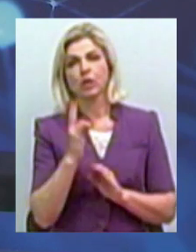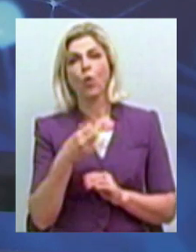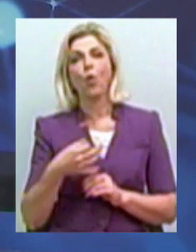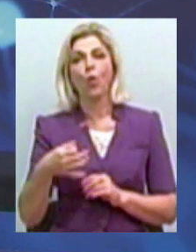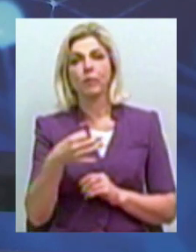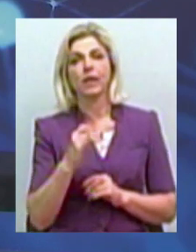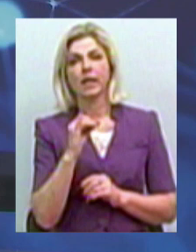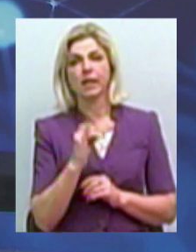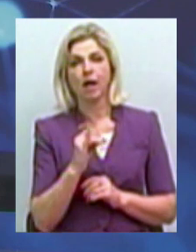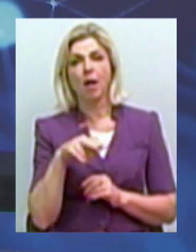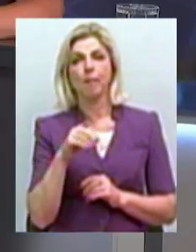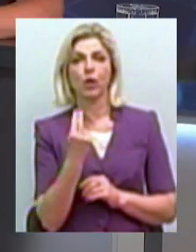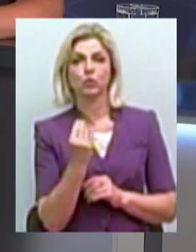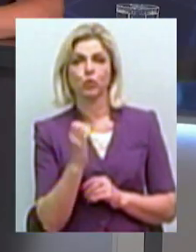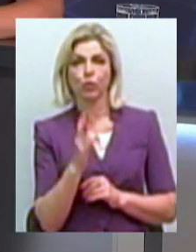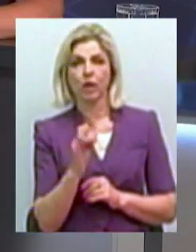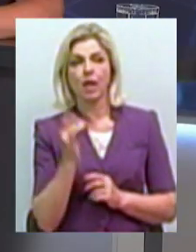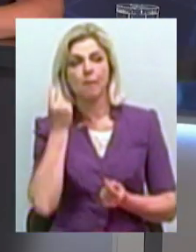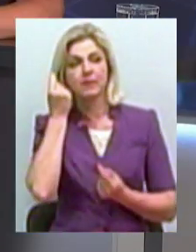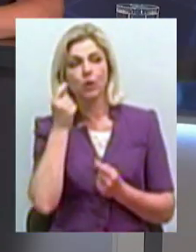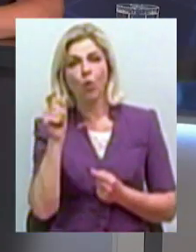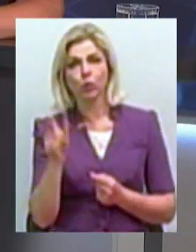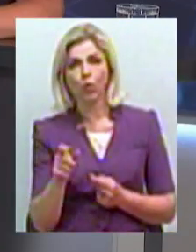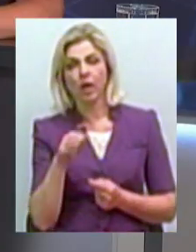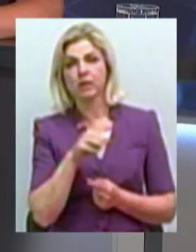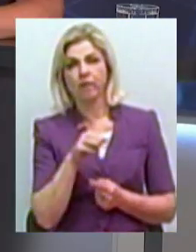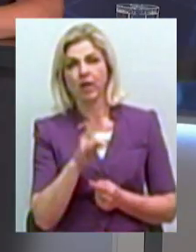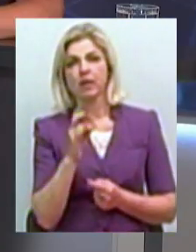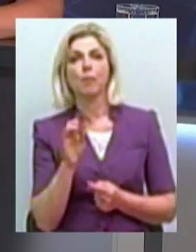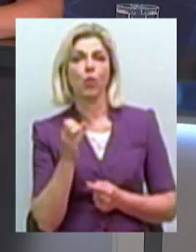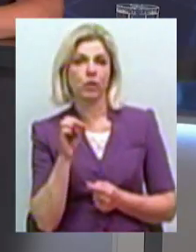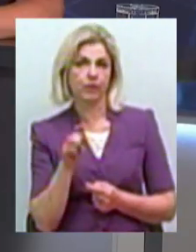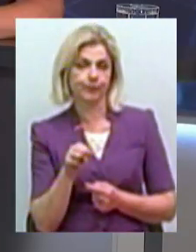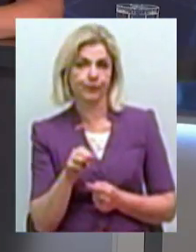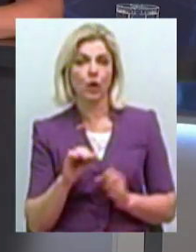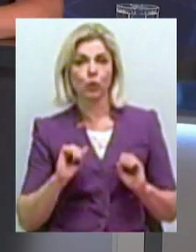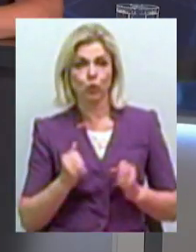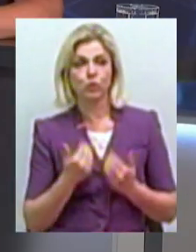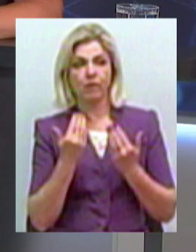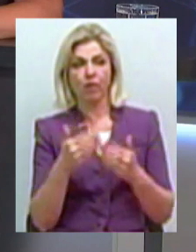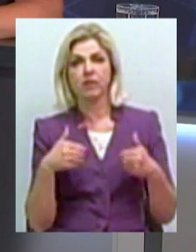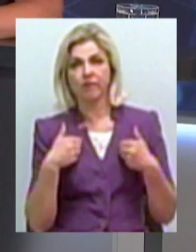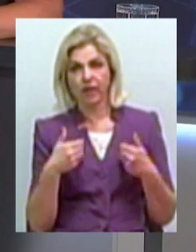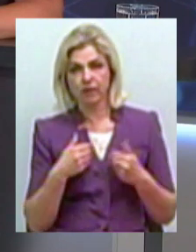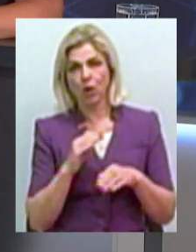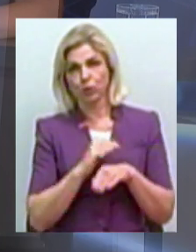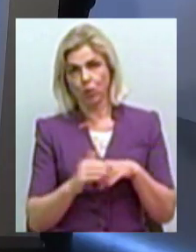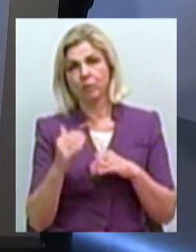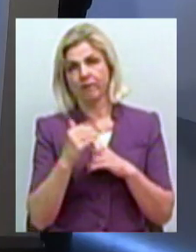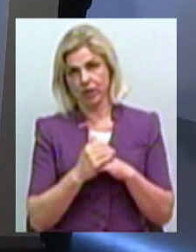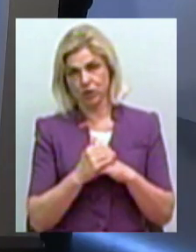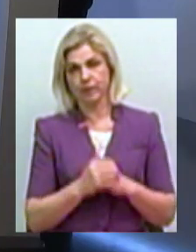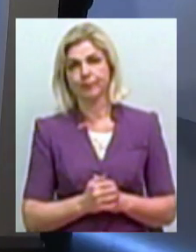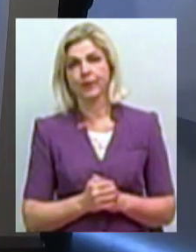області Ілляна Пацюк та психолог Тетяна Невойт. Друзі, я вас вітаю в нашій студії. Добрий вечір. Добрий вечір.